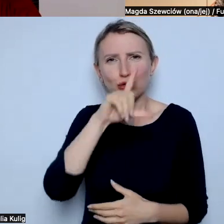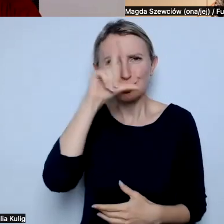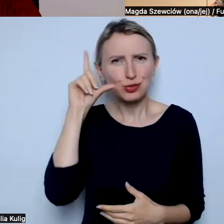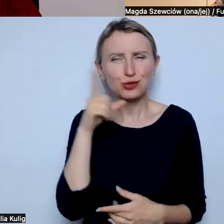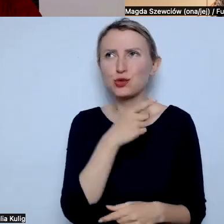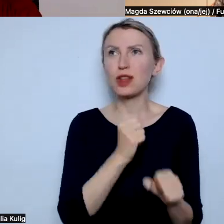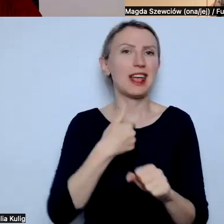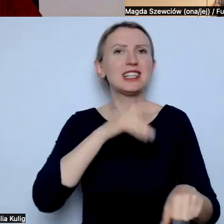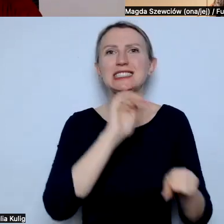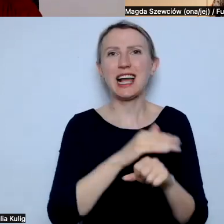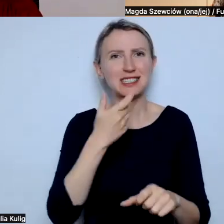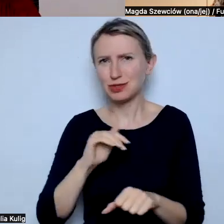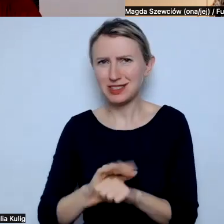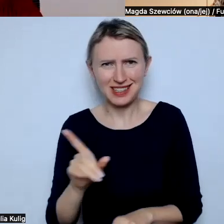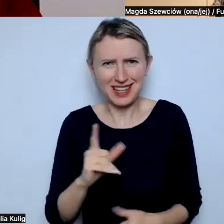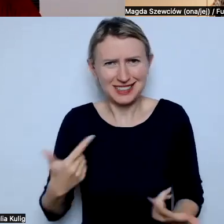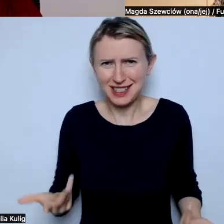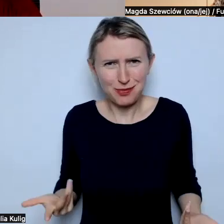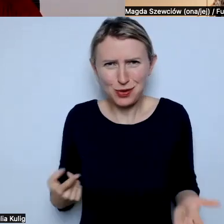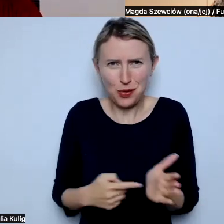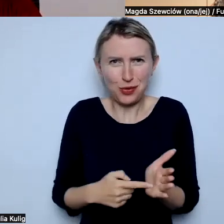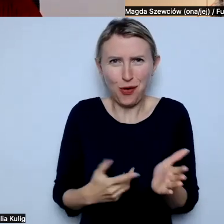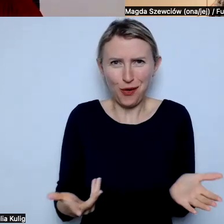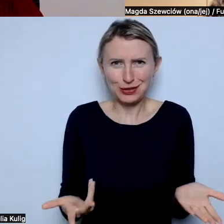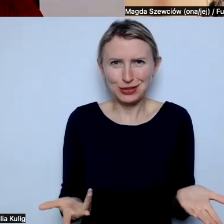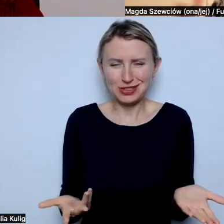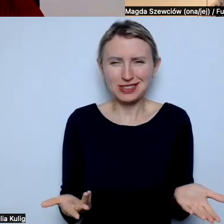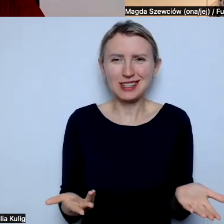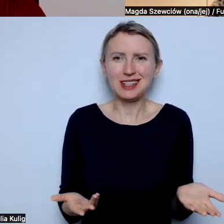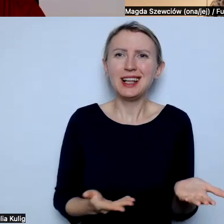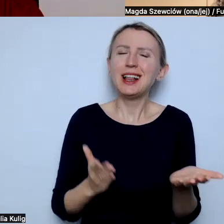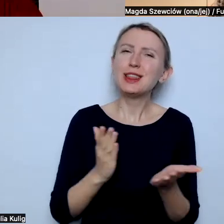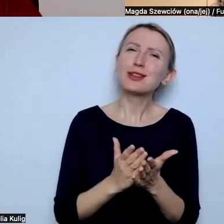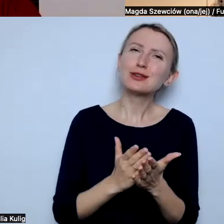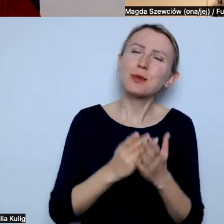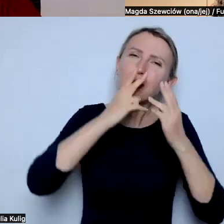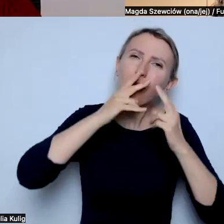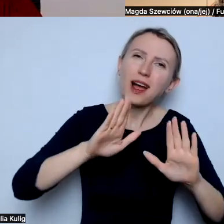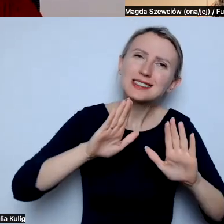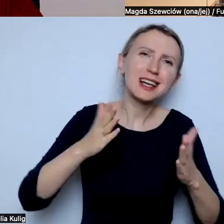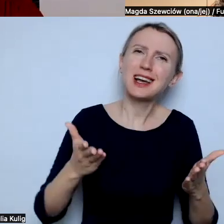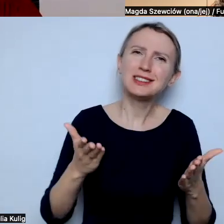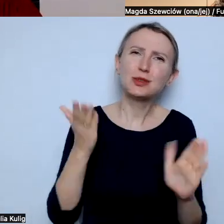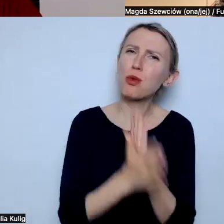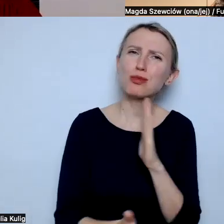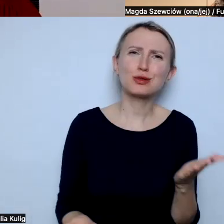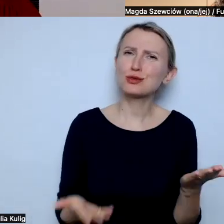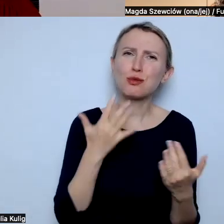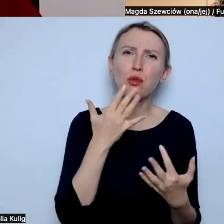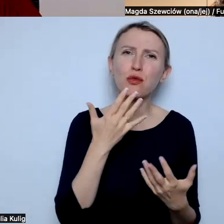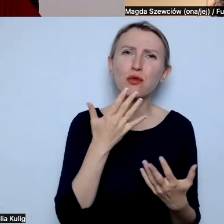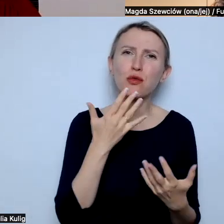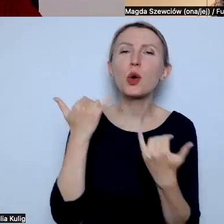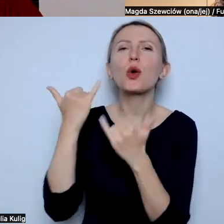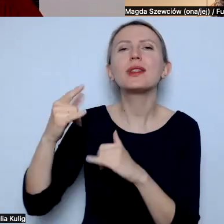tym, czy ja się zgadzam, czy nie zgadzam, tylko o tym, żeby naświetlić to, że to jest po prostu o mówieniu o innych